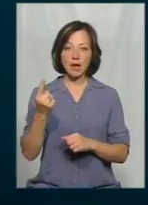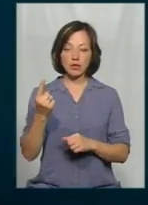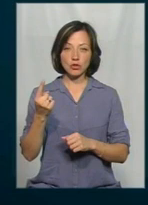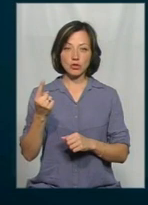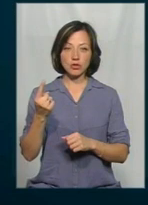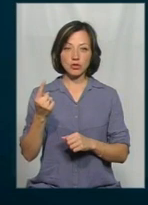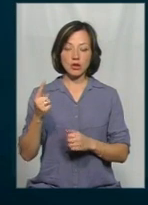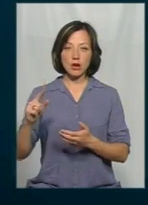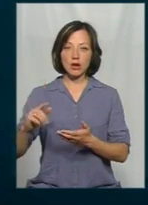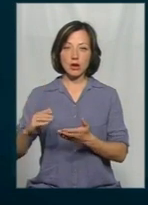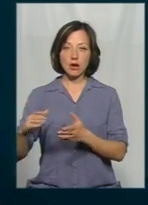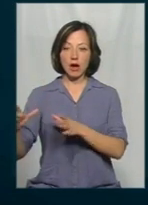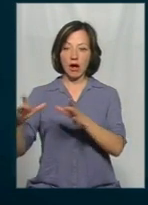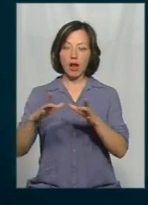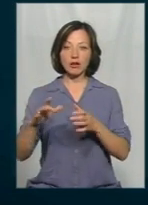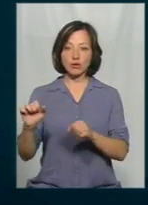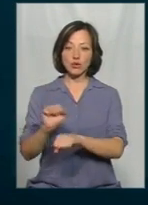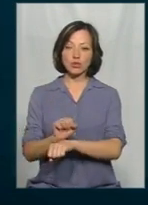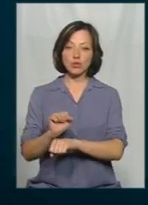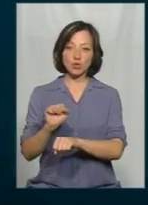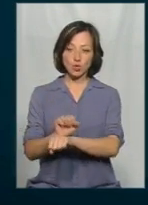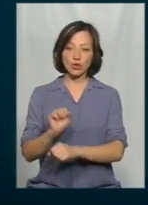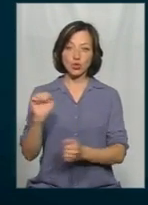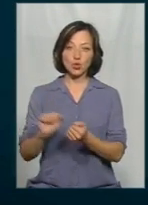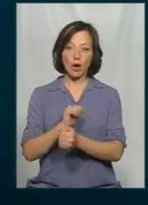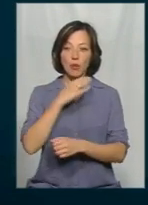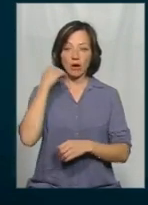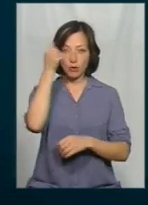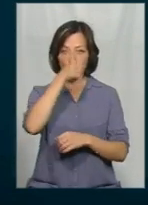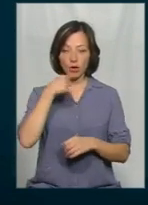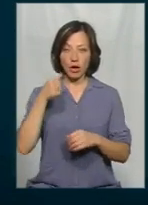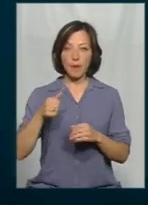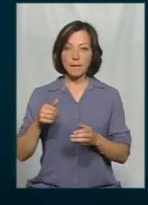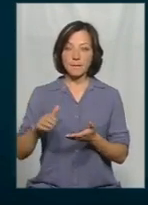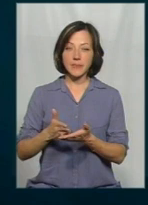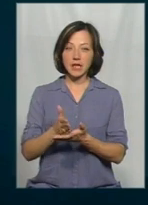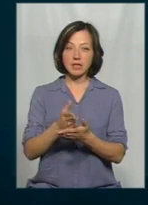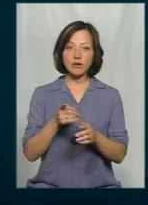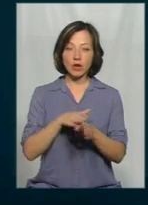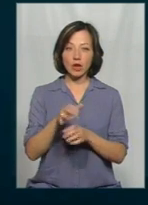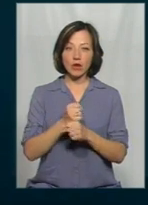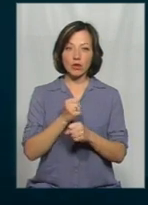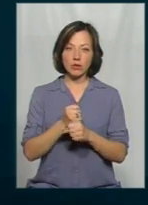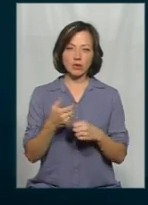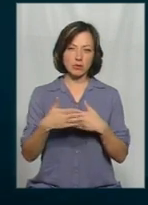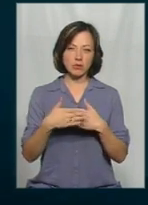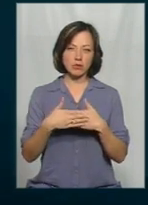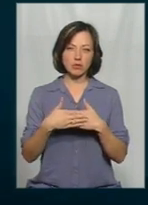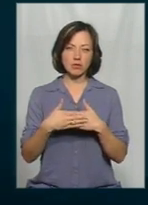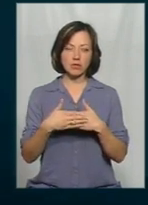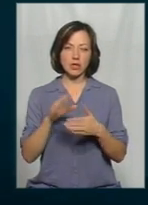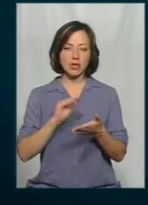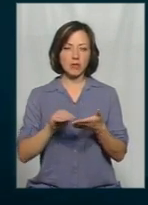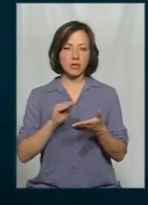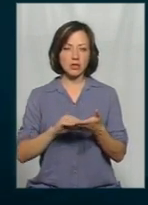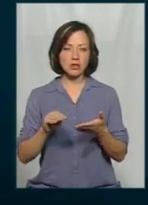Перша карта стоїть суха вже не перший рік. Потім під'їзд до карти для виконання робіт. Там якось написано,